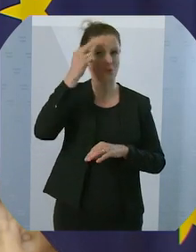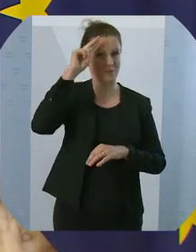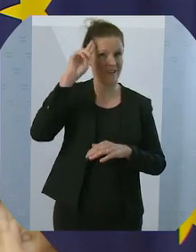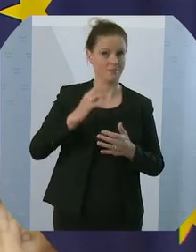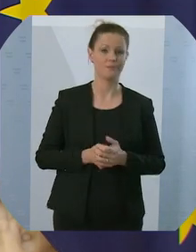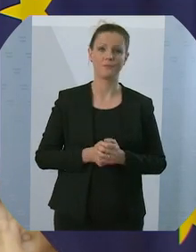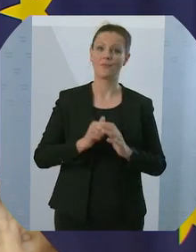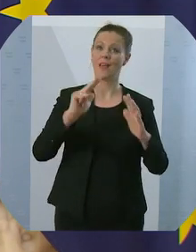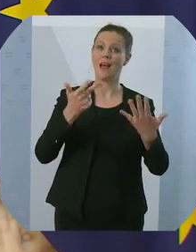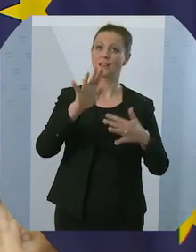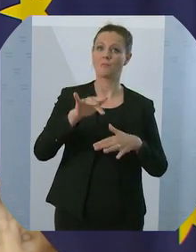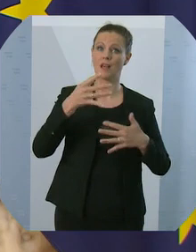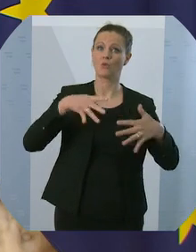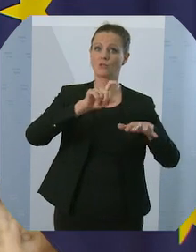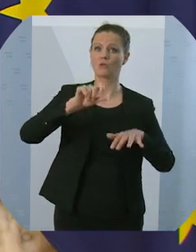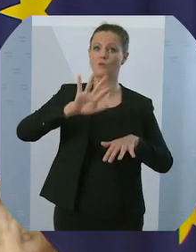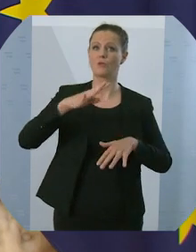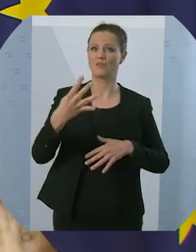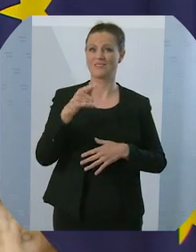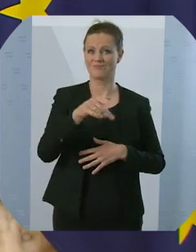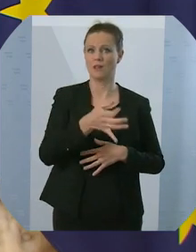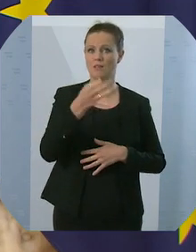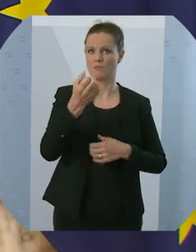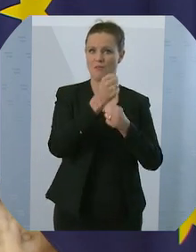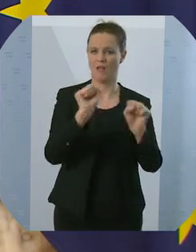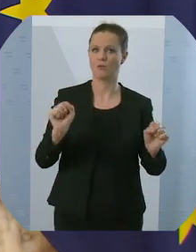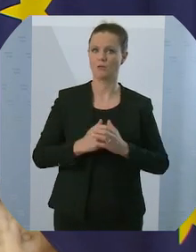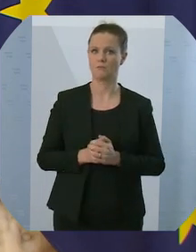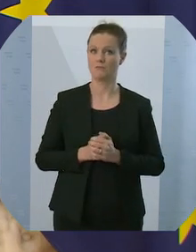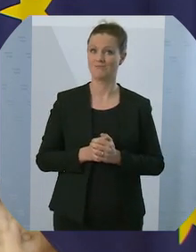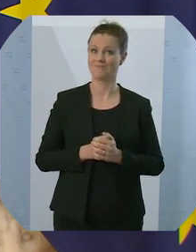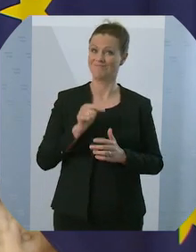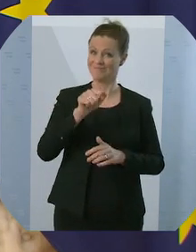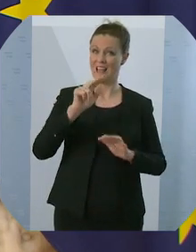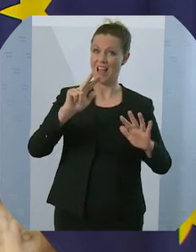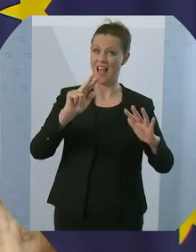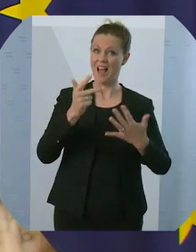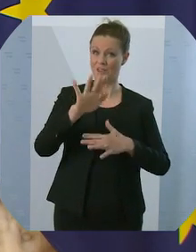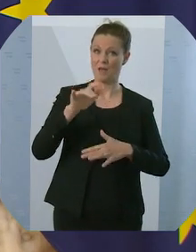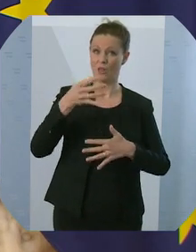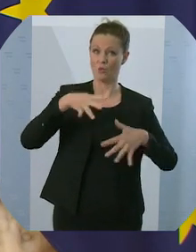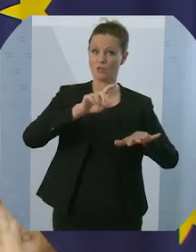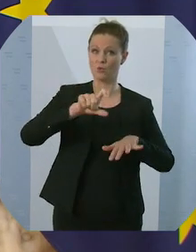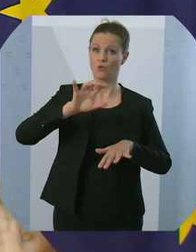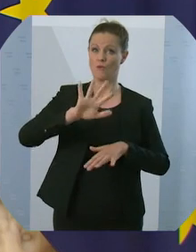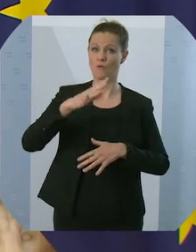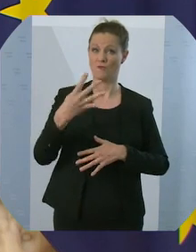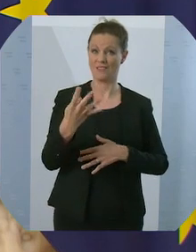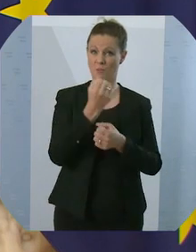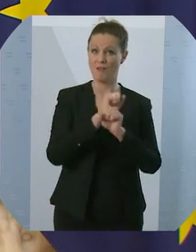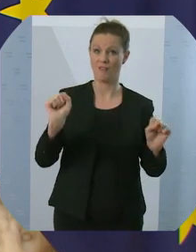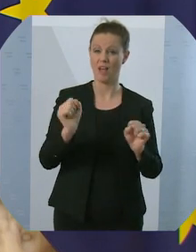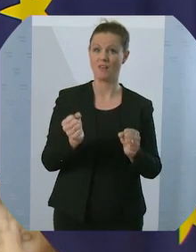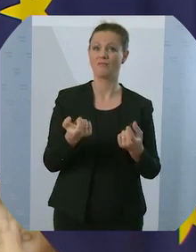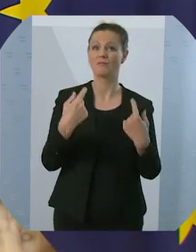1945 ist der Tag der Befreiung. Dieser 8. Mai 1945 ist der Tag der Befreiung vom